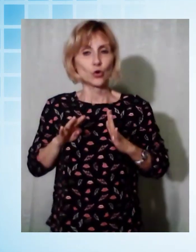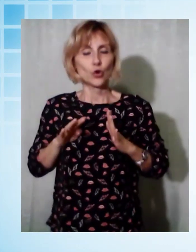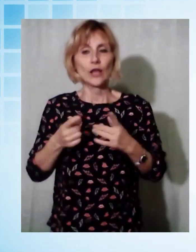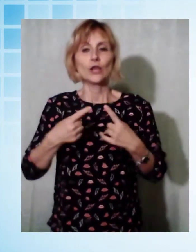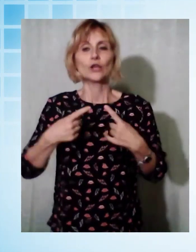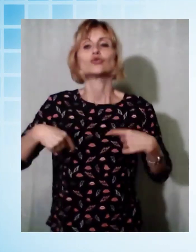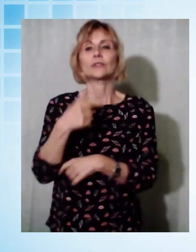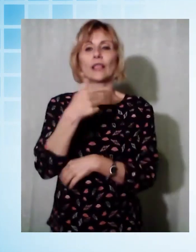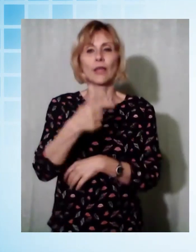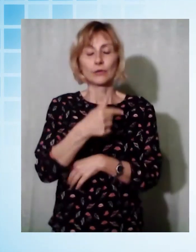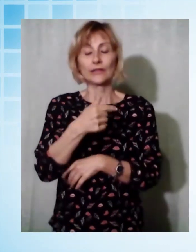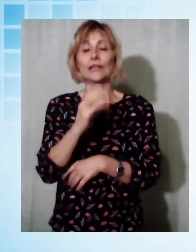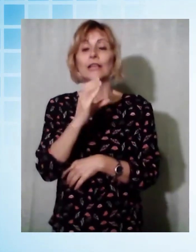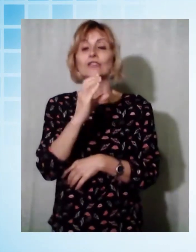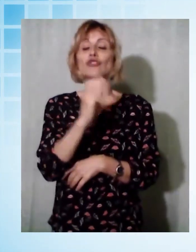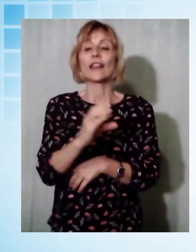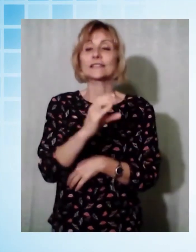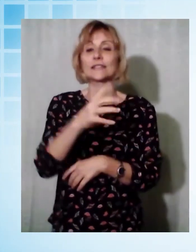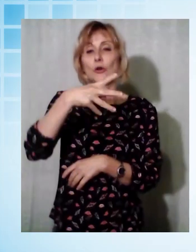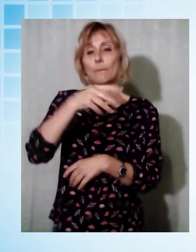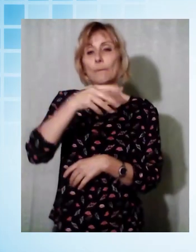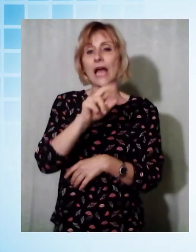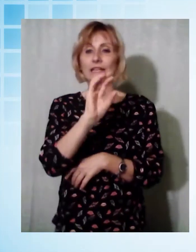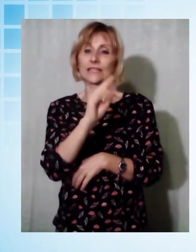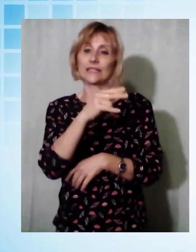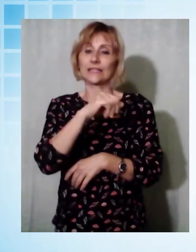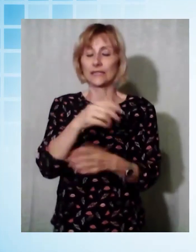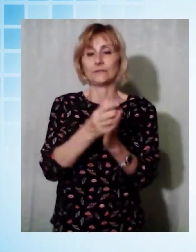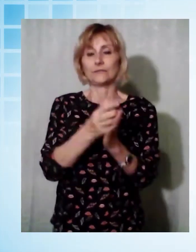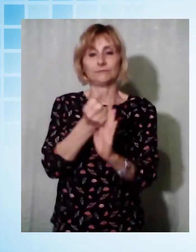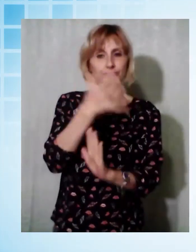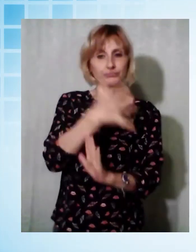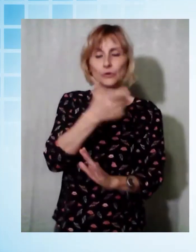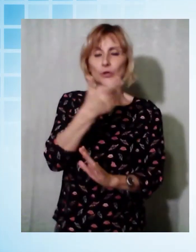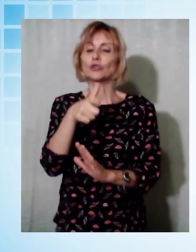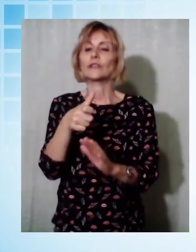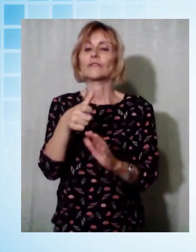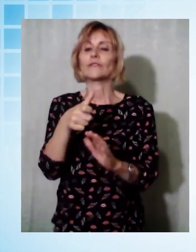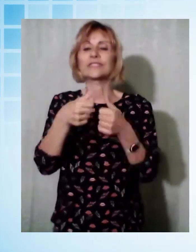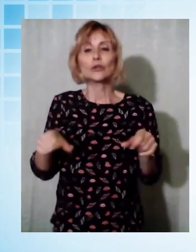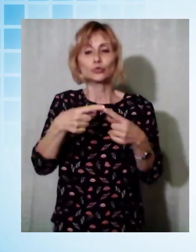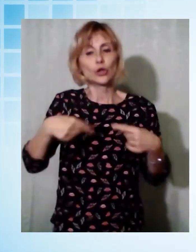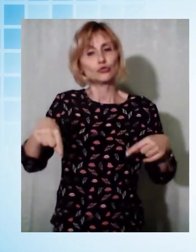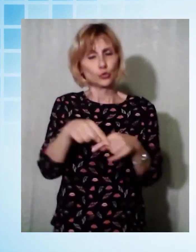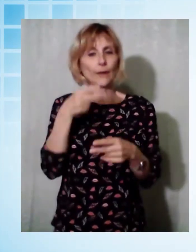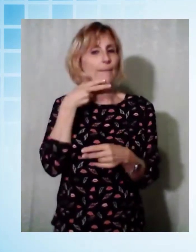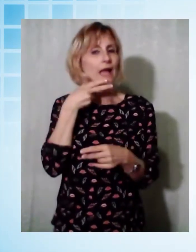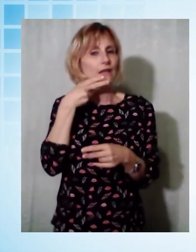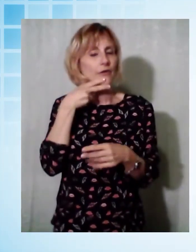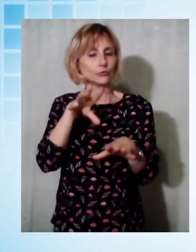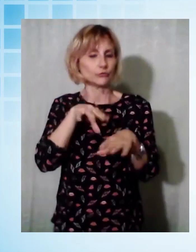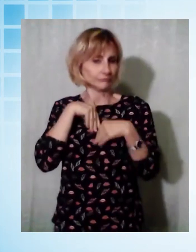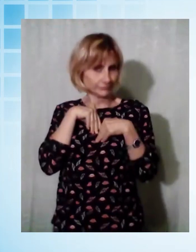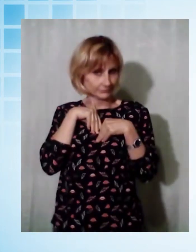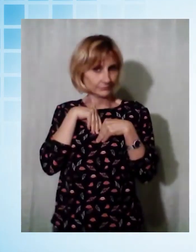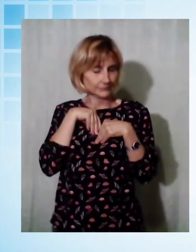Marchini, estromesso dal sindaco dopo la mancata partecipazione alla seduta di Giunta sul progetto della Manifattura Sud. Classe